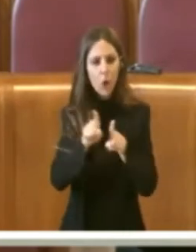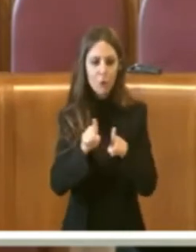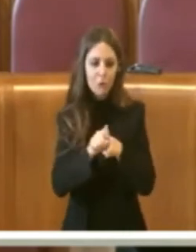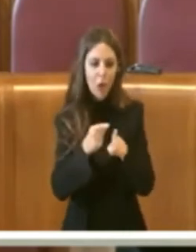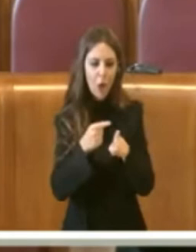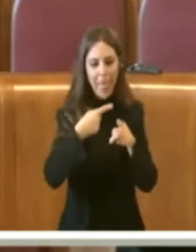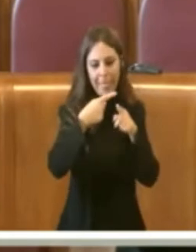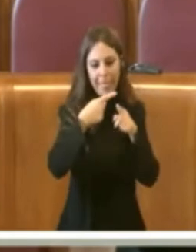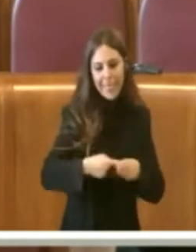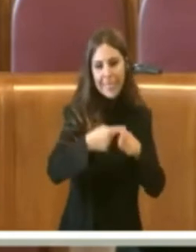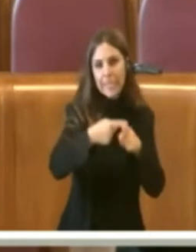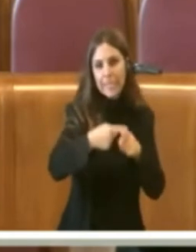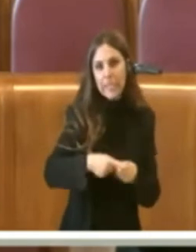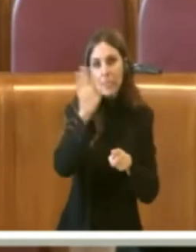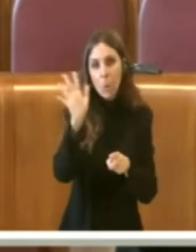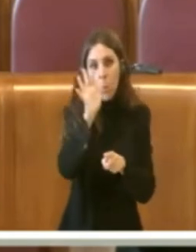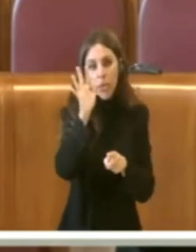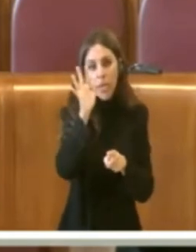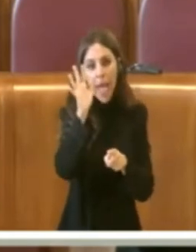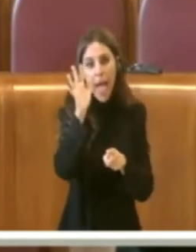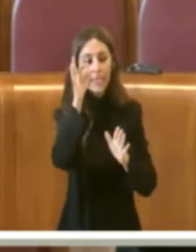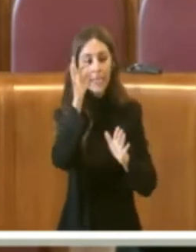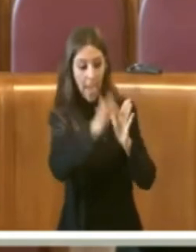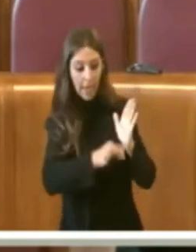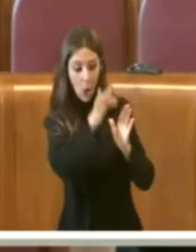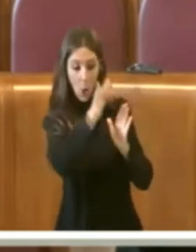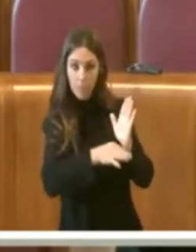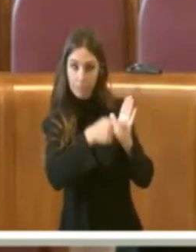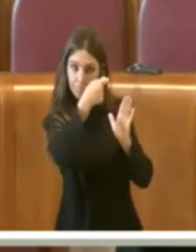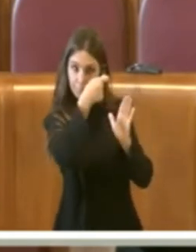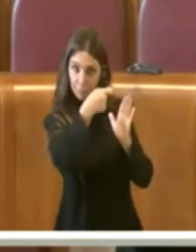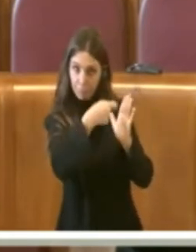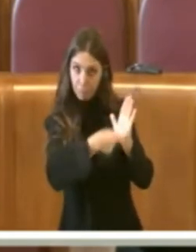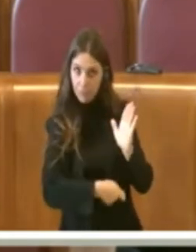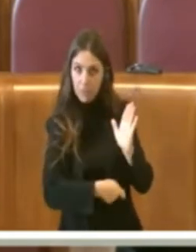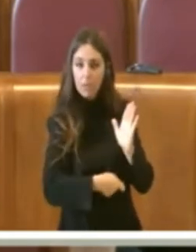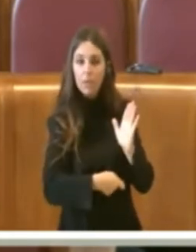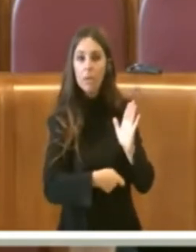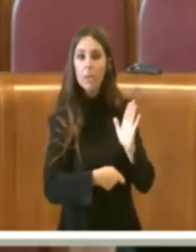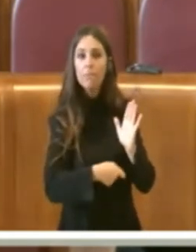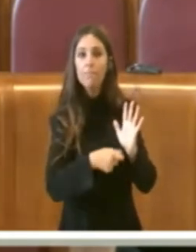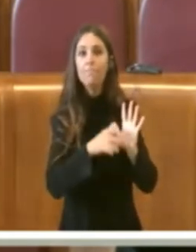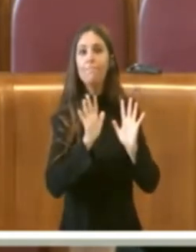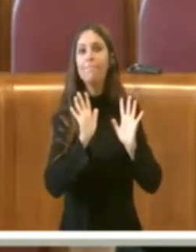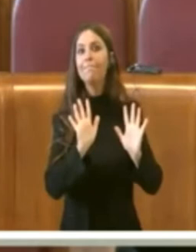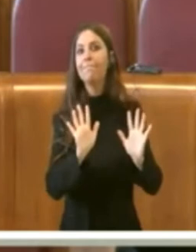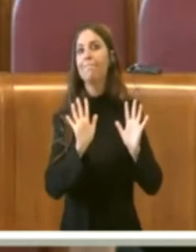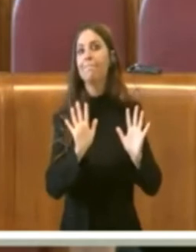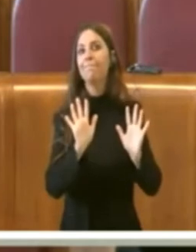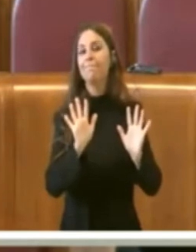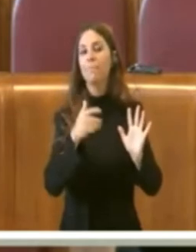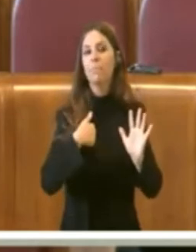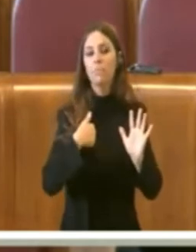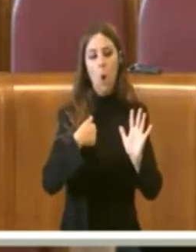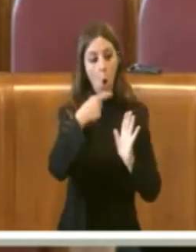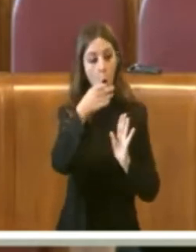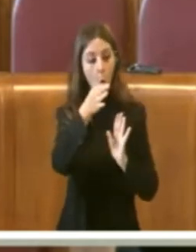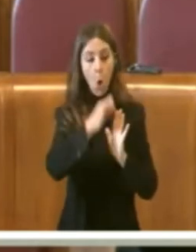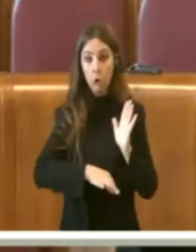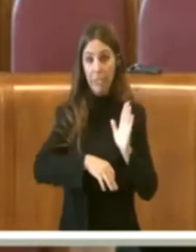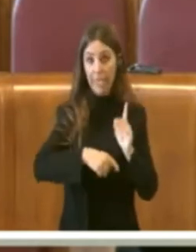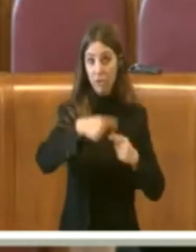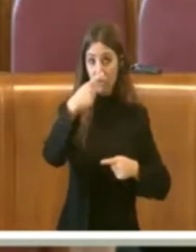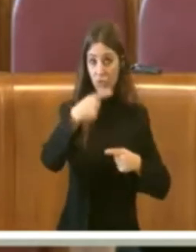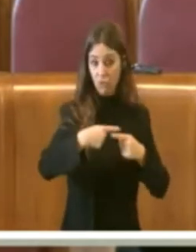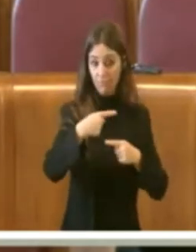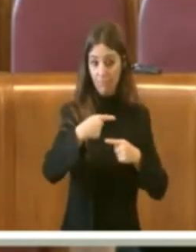riduzione nel regolamento che stiamo discutendo, però io con il mio ordine del giorno,